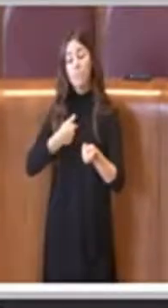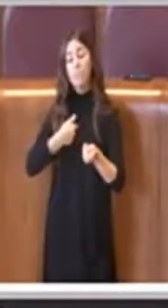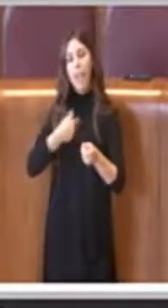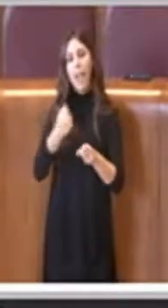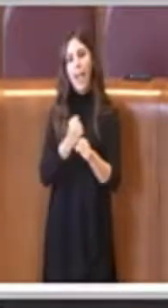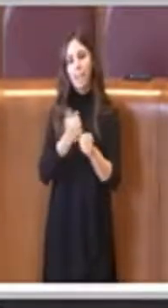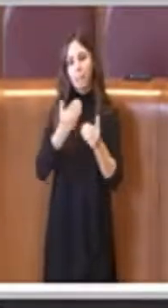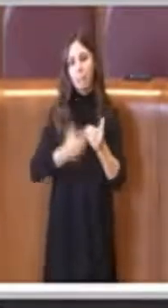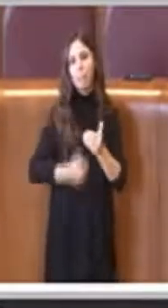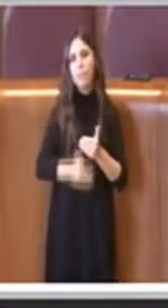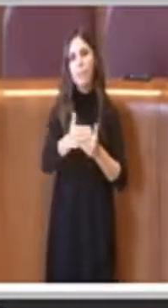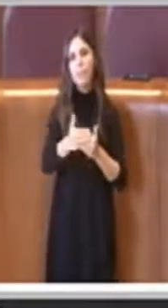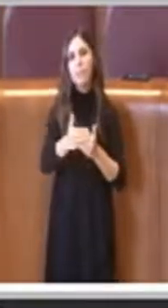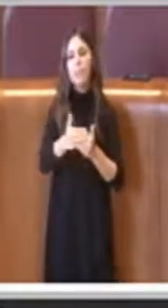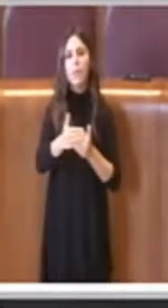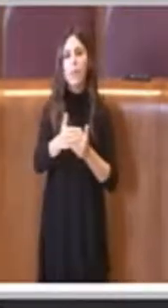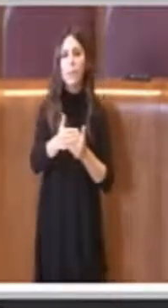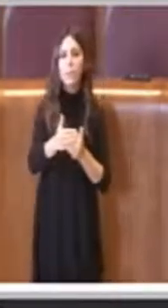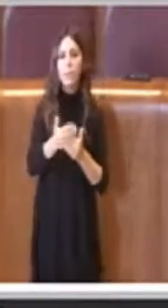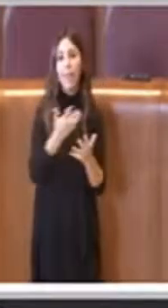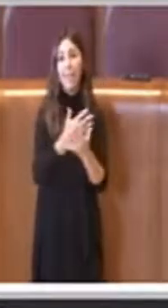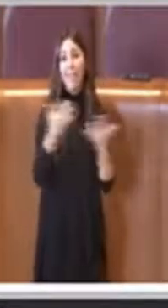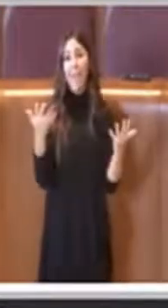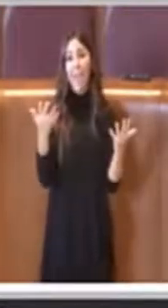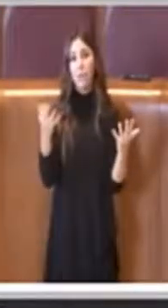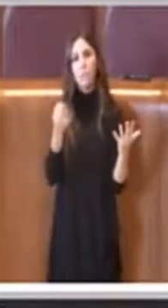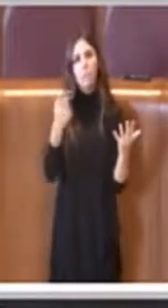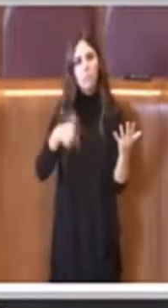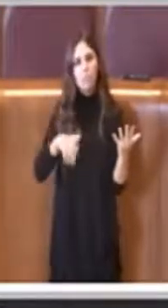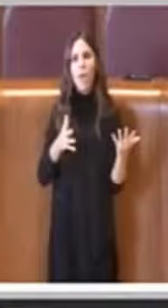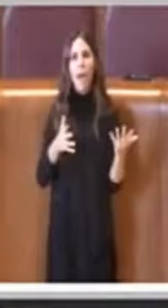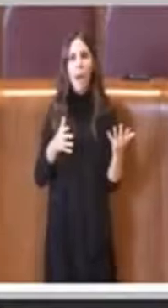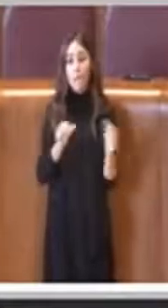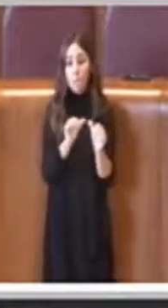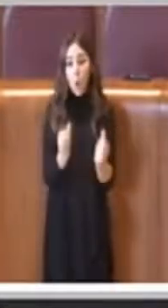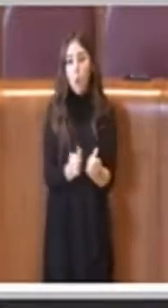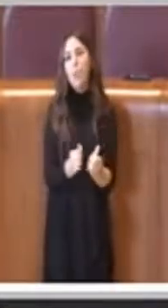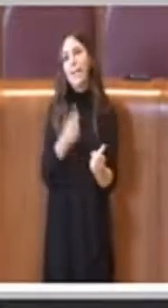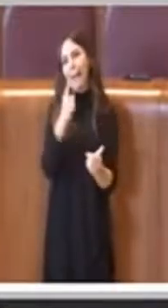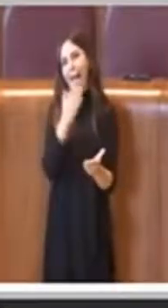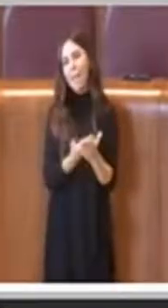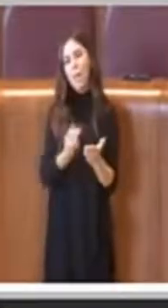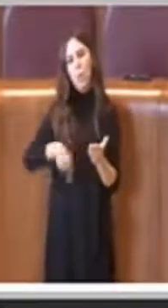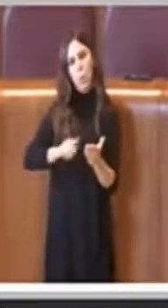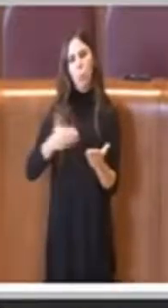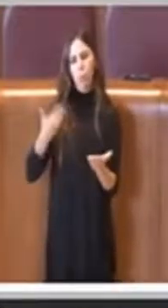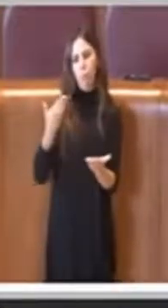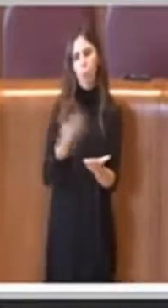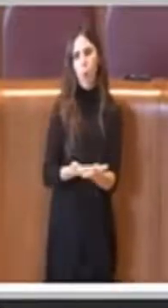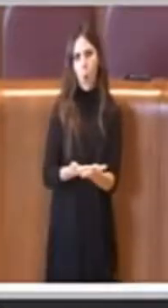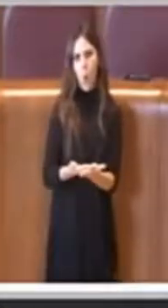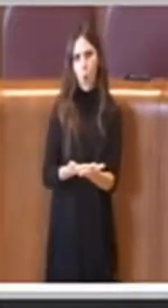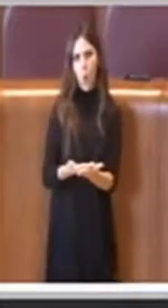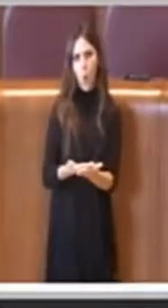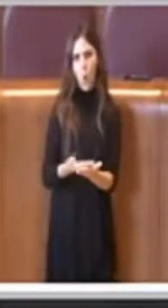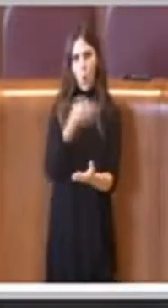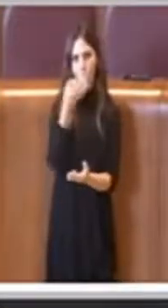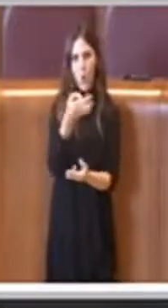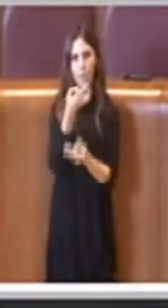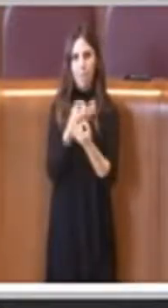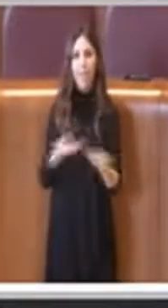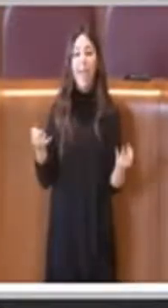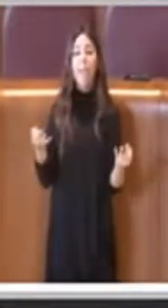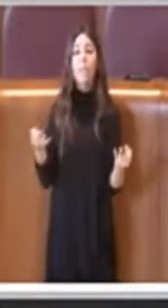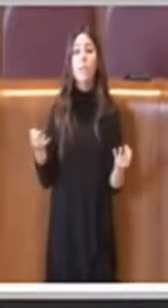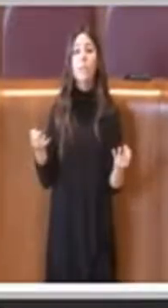insieme anche a di liste cold air esterni, poi chiaramente quando ci sarà modo verrà presentato l'ordine del giorno. Noi oltre a questo abbiamo presentato anche un